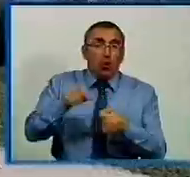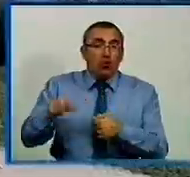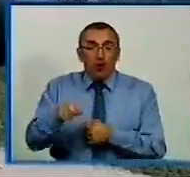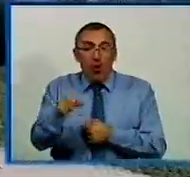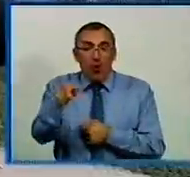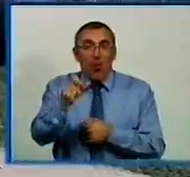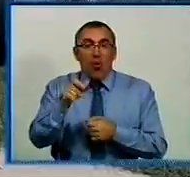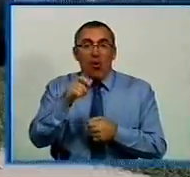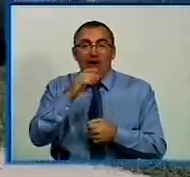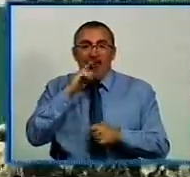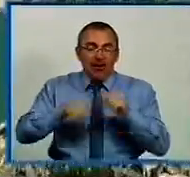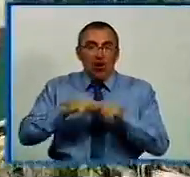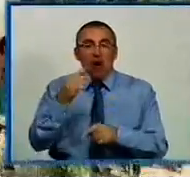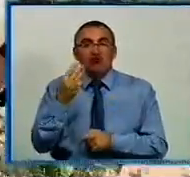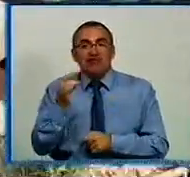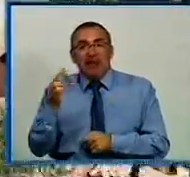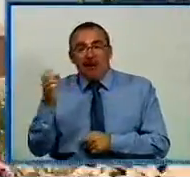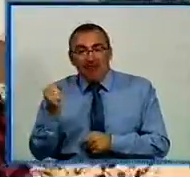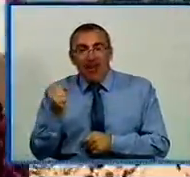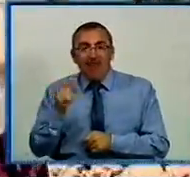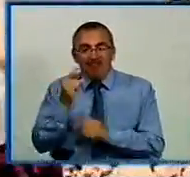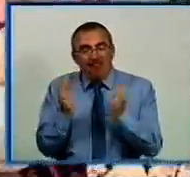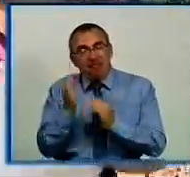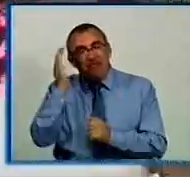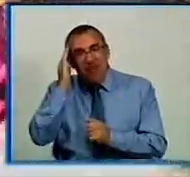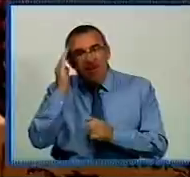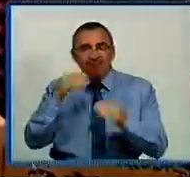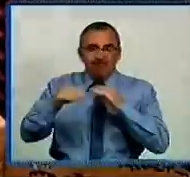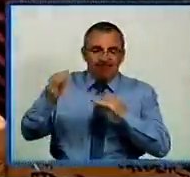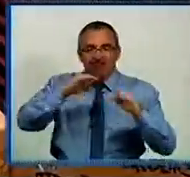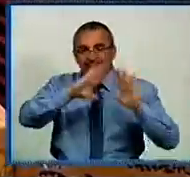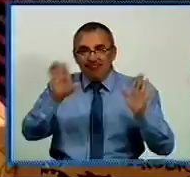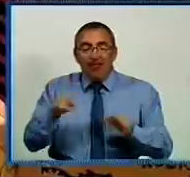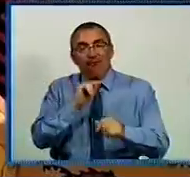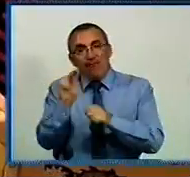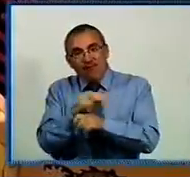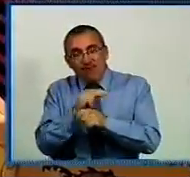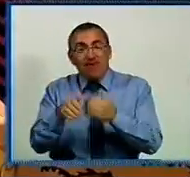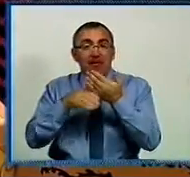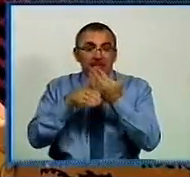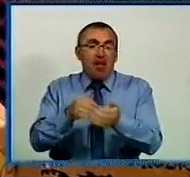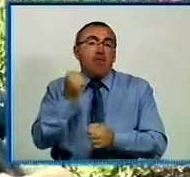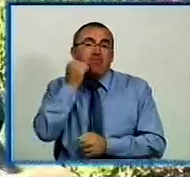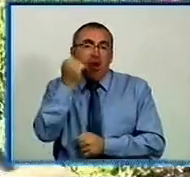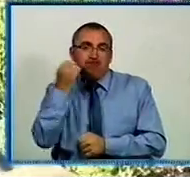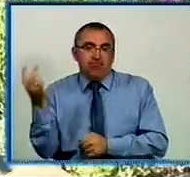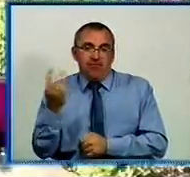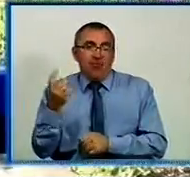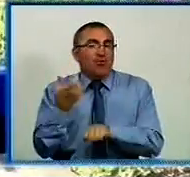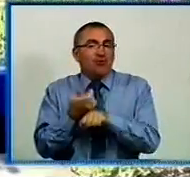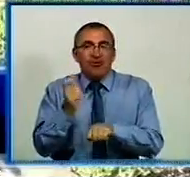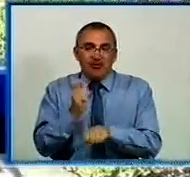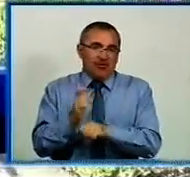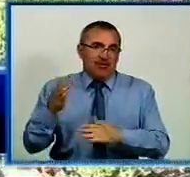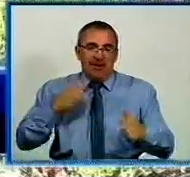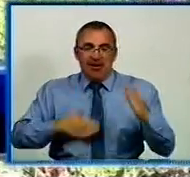в рідну шостиківку Дмитрик спав. Для перевістка придбали все необхідне. Виховувати малюка молодим батькам допомагатимуть бабусі. Дуже, дуже